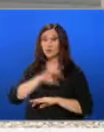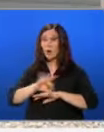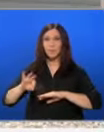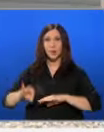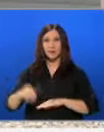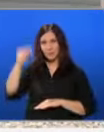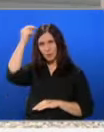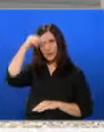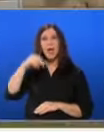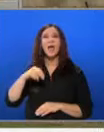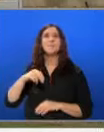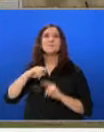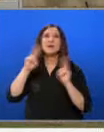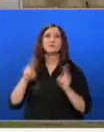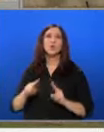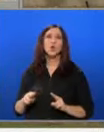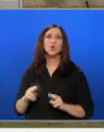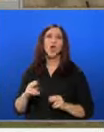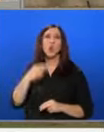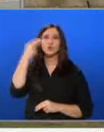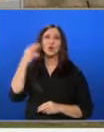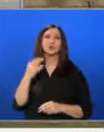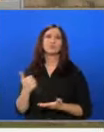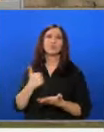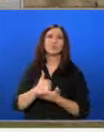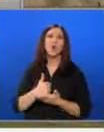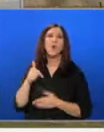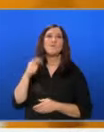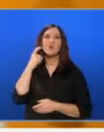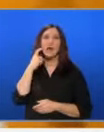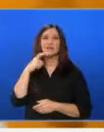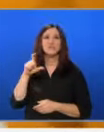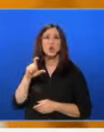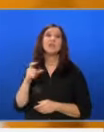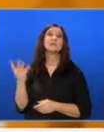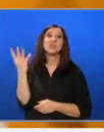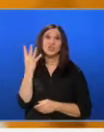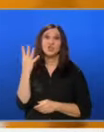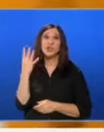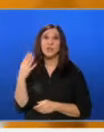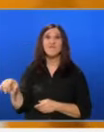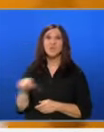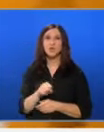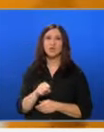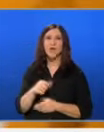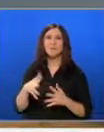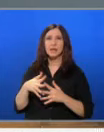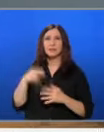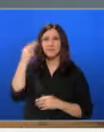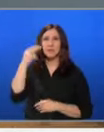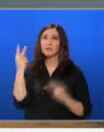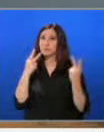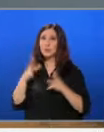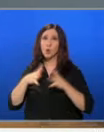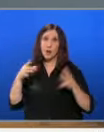проекта у нас е Международен консорциум, начало с глав Българстрой, който влиза четири водещи американски компании. Разбирайки огромното